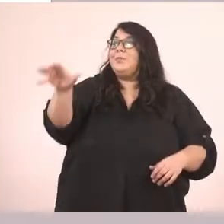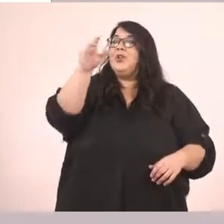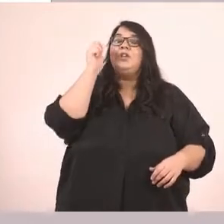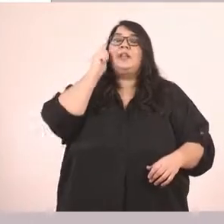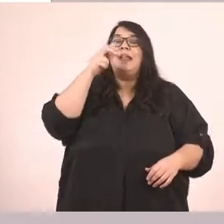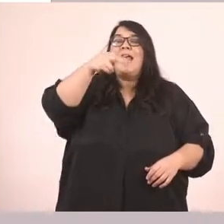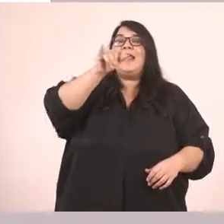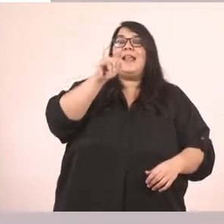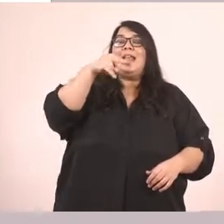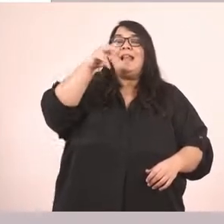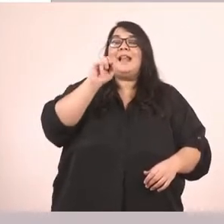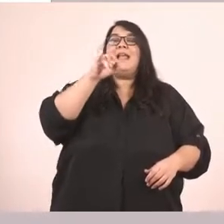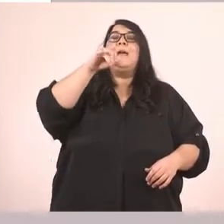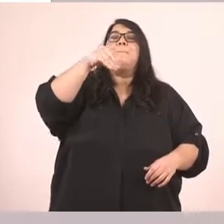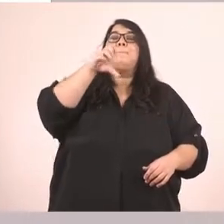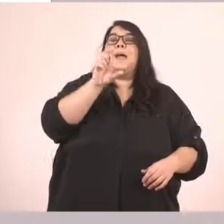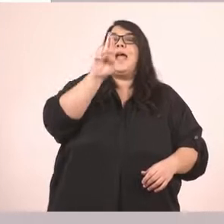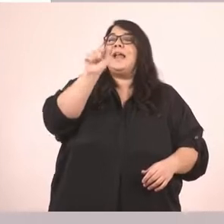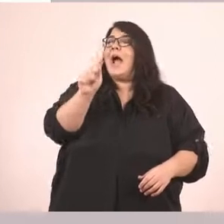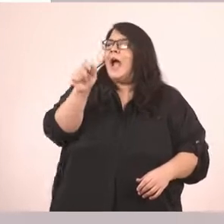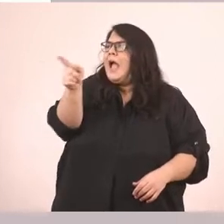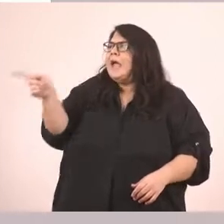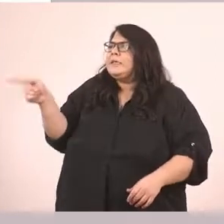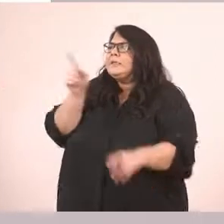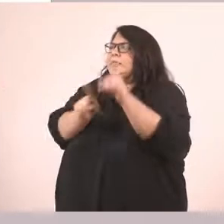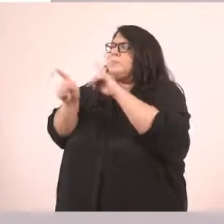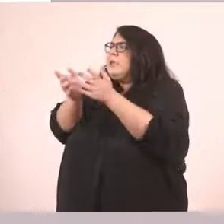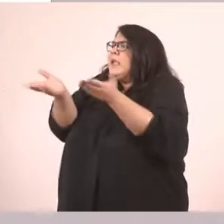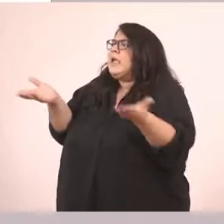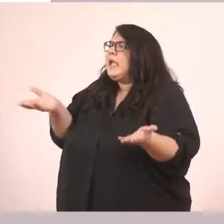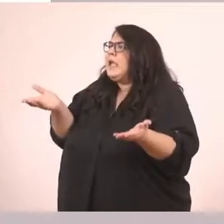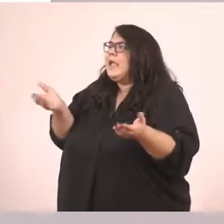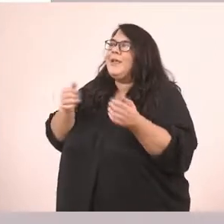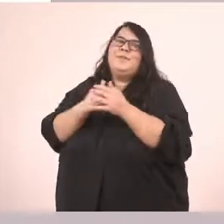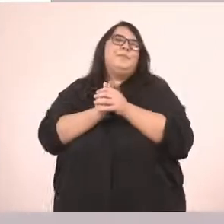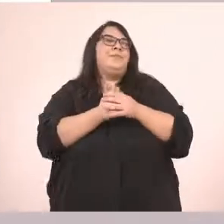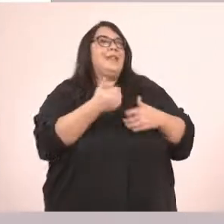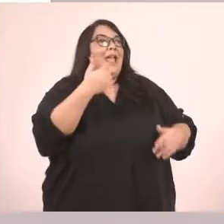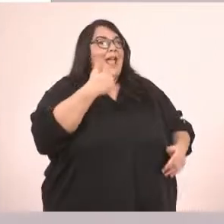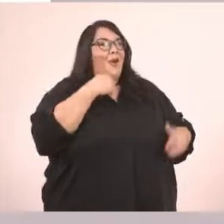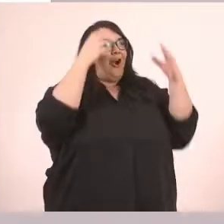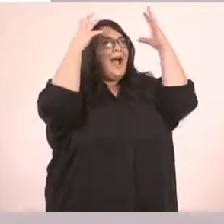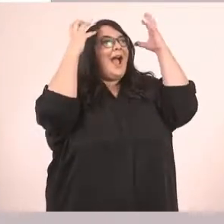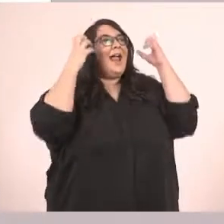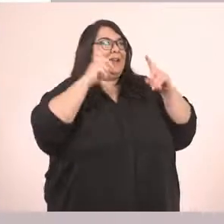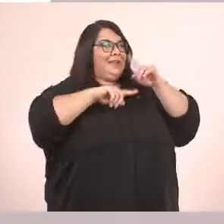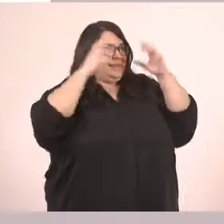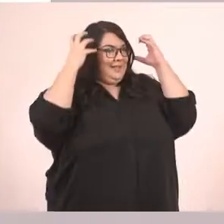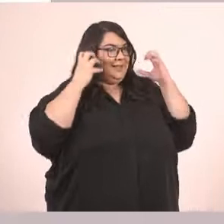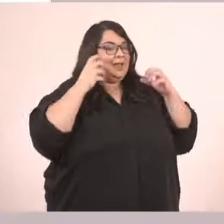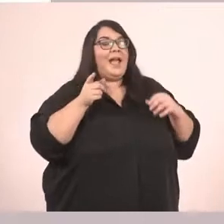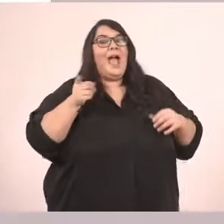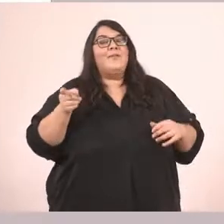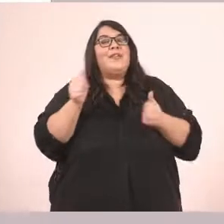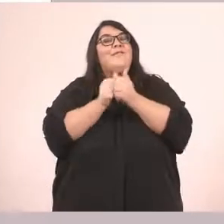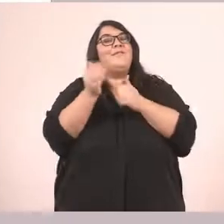λένε λιλιμέρα. Κι εσείς, φίλοι μου, ποιοι είστε. Εγώ είμαι η Γαλήνη και αυτοί